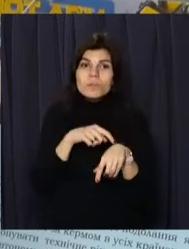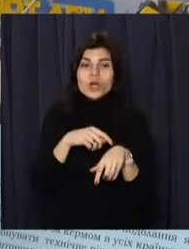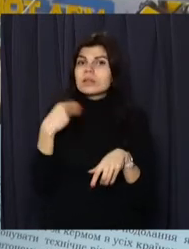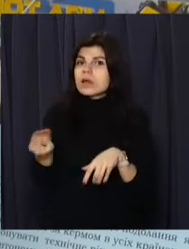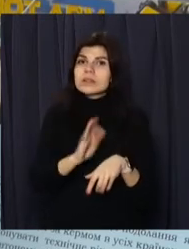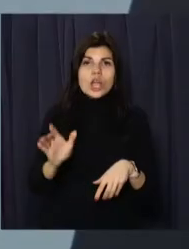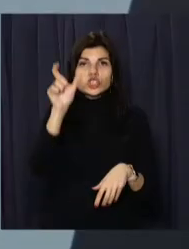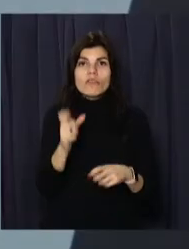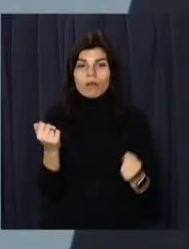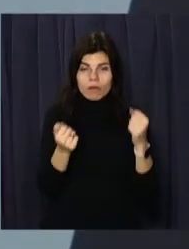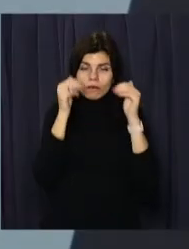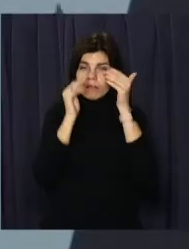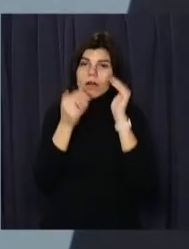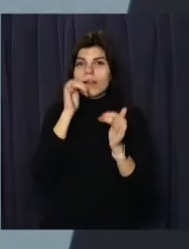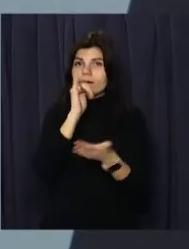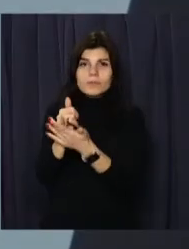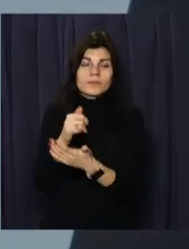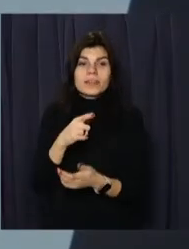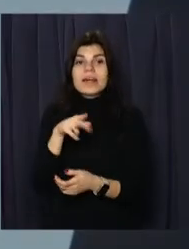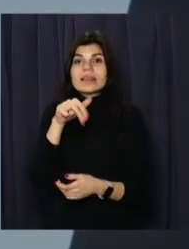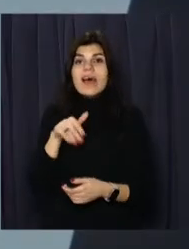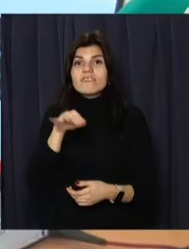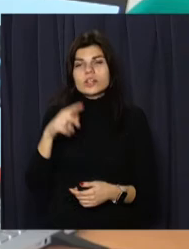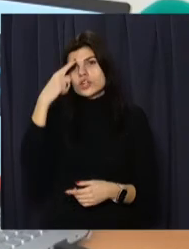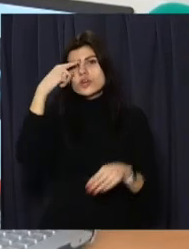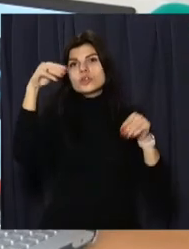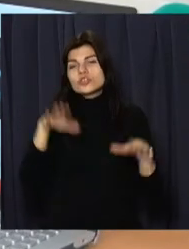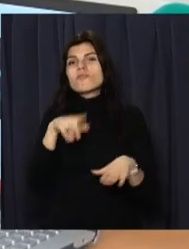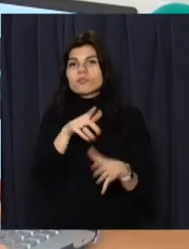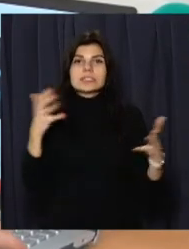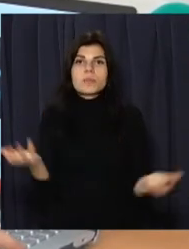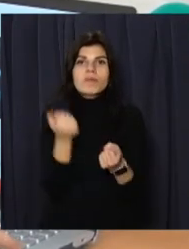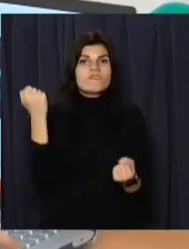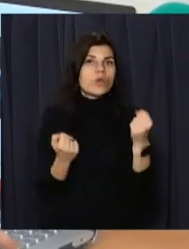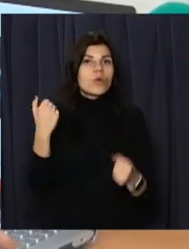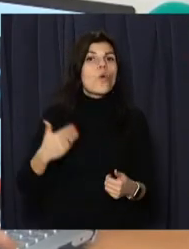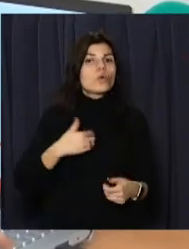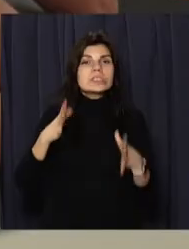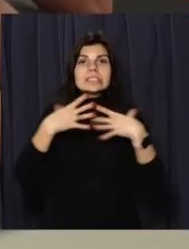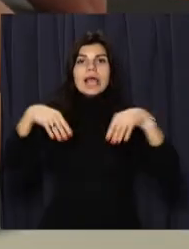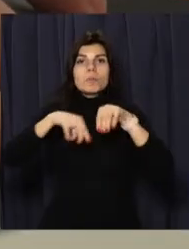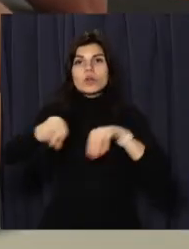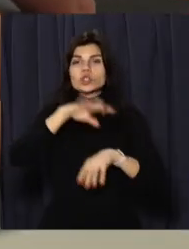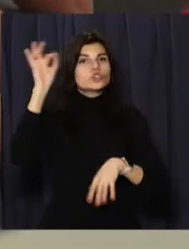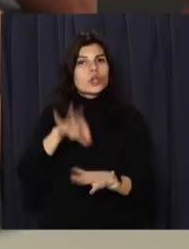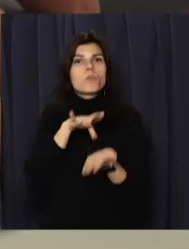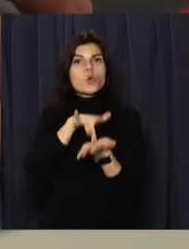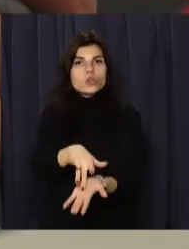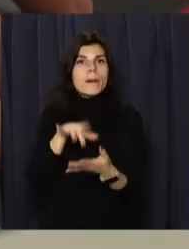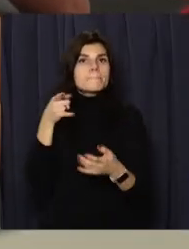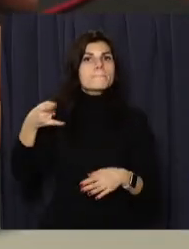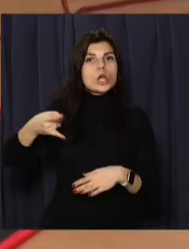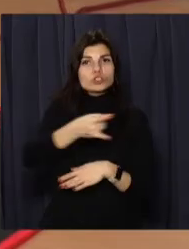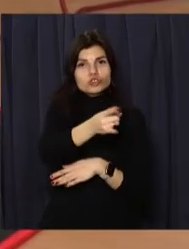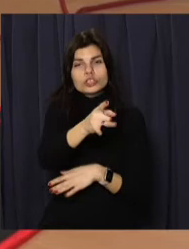людину уснути за рулем. Рік тому десятикласник Давид Трябко вирішив, він рятуватиме водіїв. Сім'я Давида часто подорожує машиною,